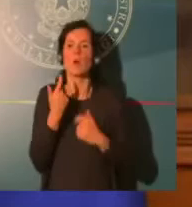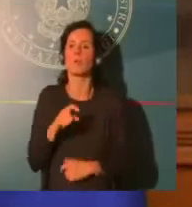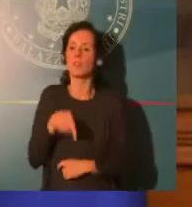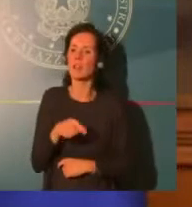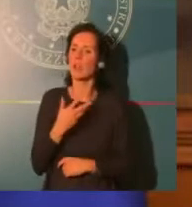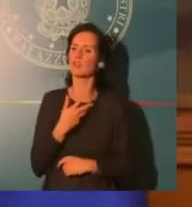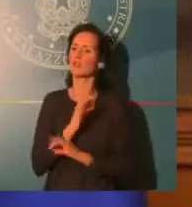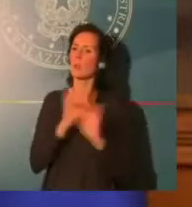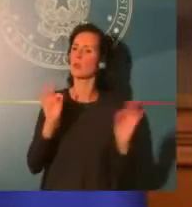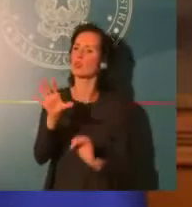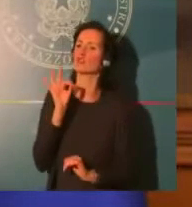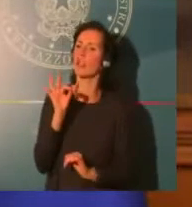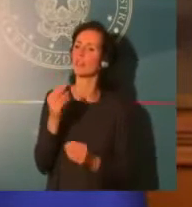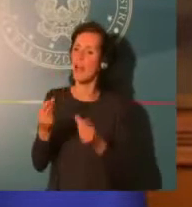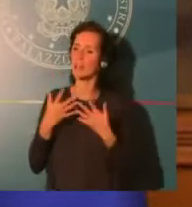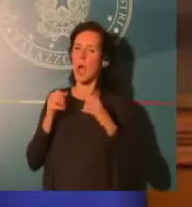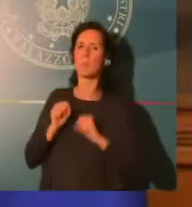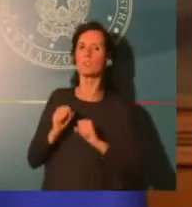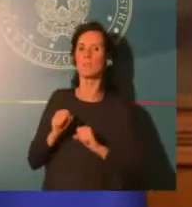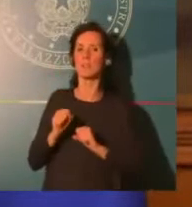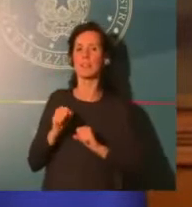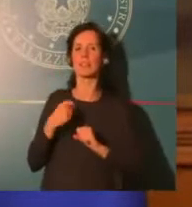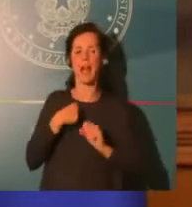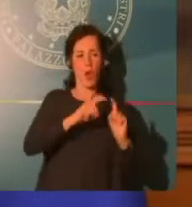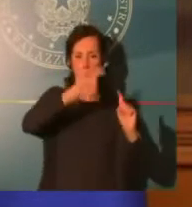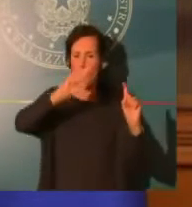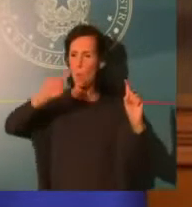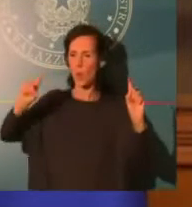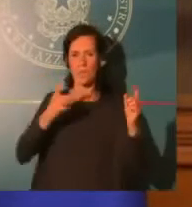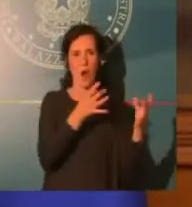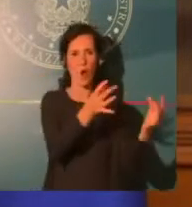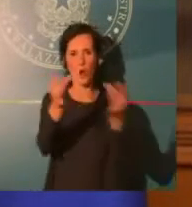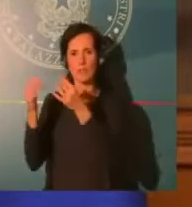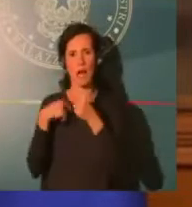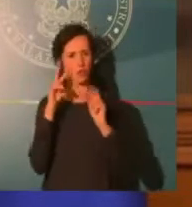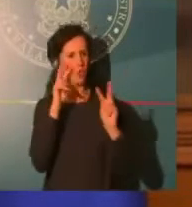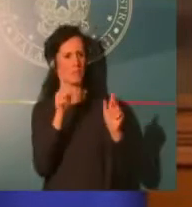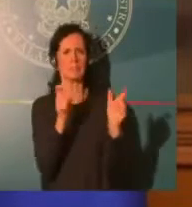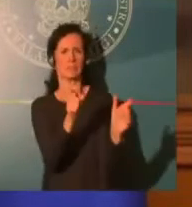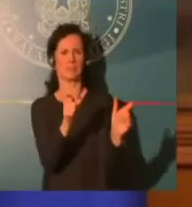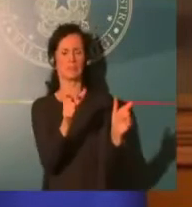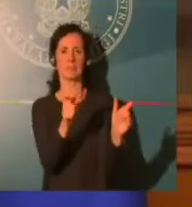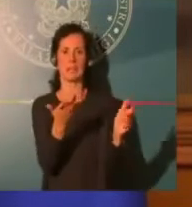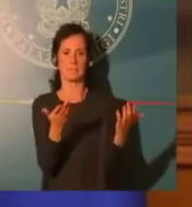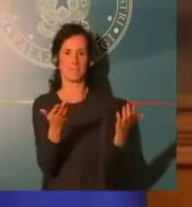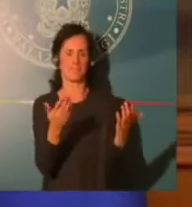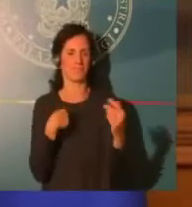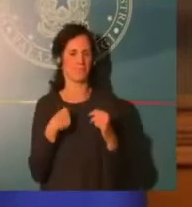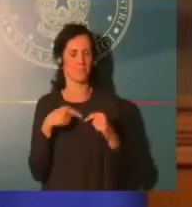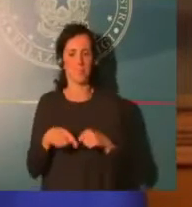impatto. Se noi parliamo di attività ricreative, ci sono operatori economici che ovviamente